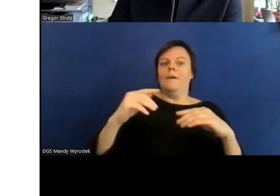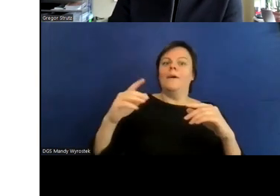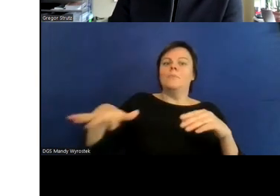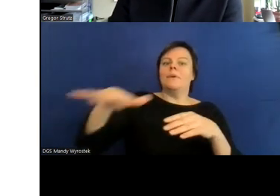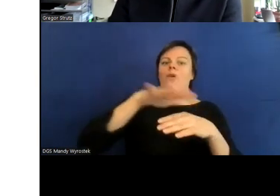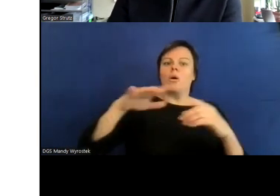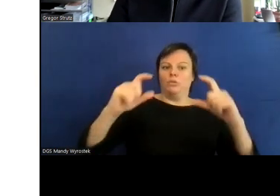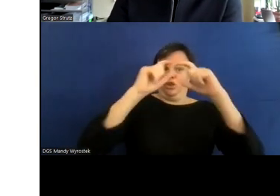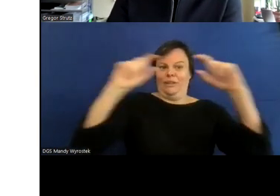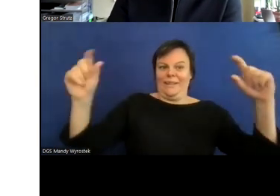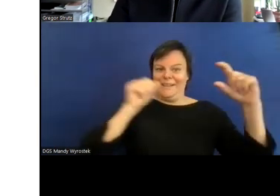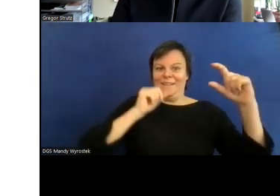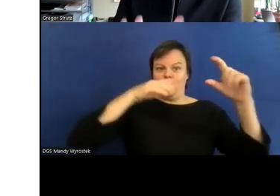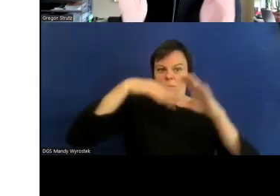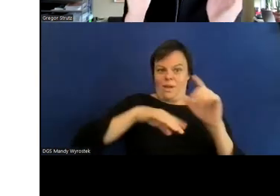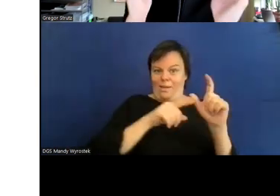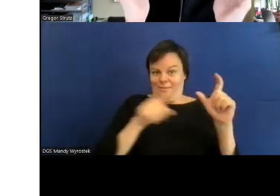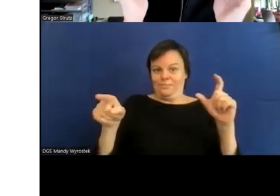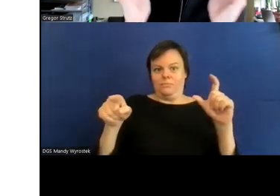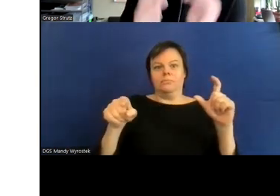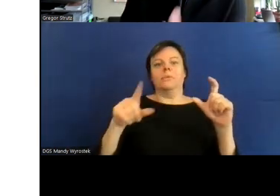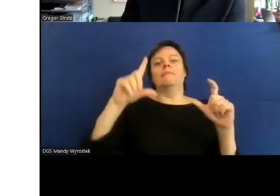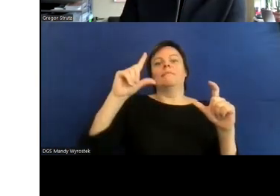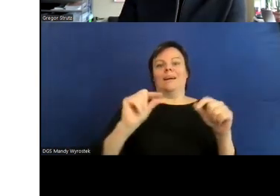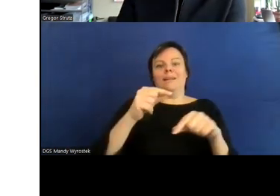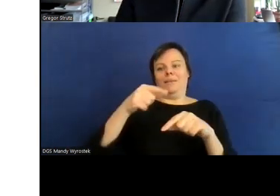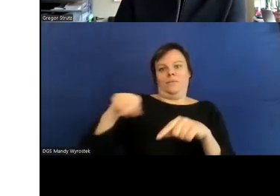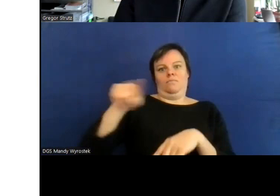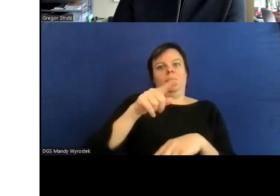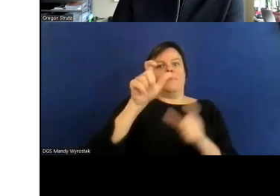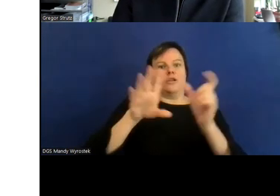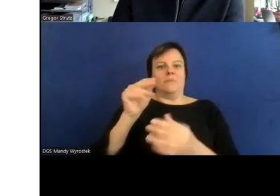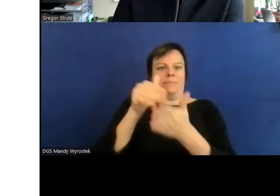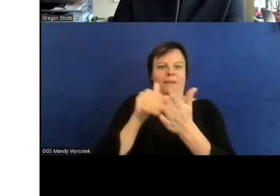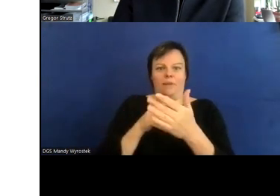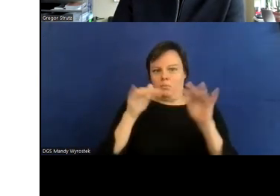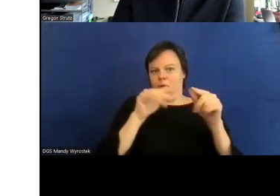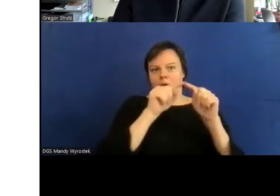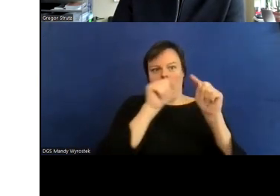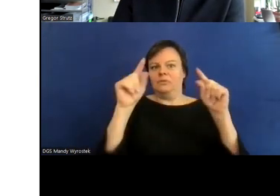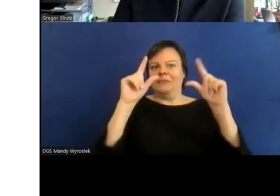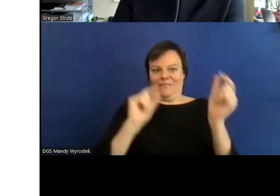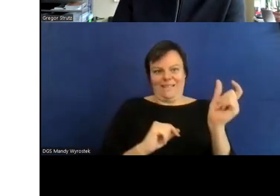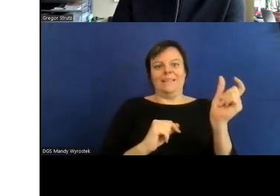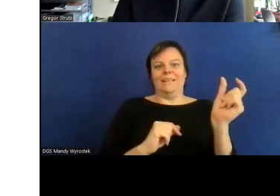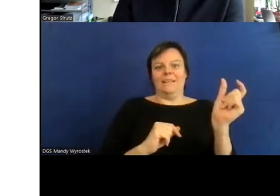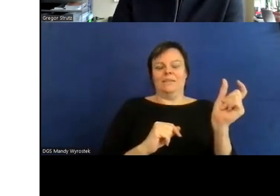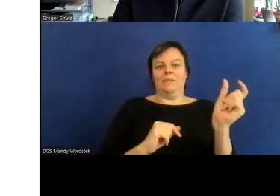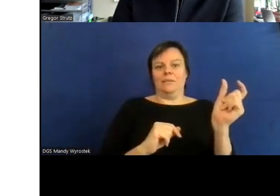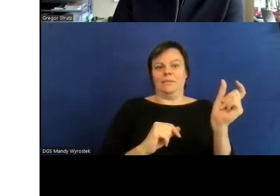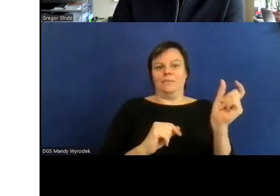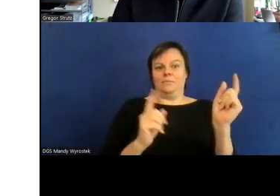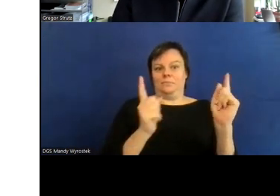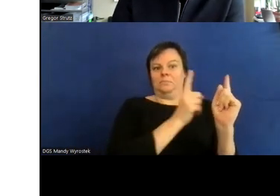haben und gerade in dieser in der quasi in dem in dem altersbereich 65 plus davon ausgehen müssen dass wirklich